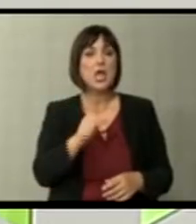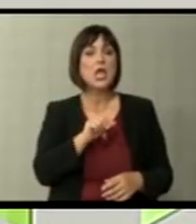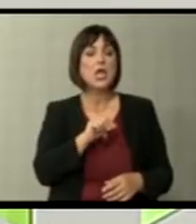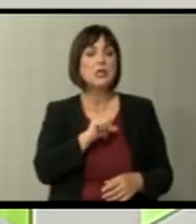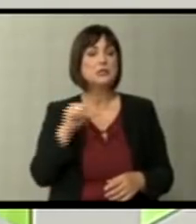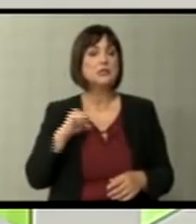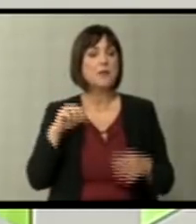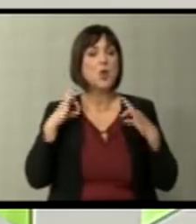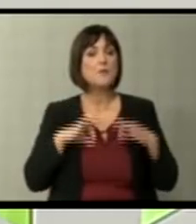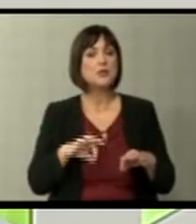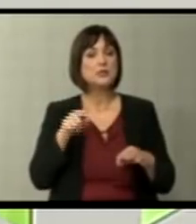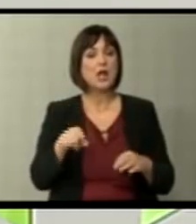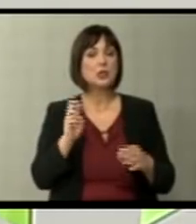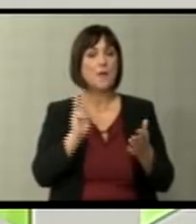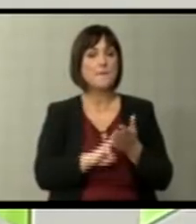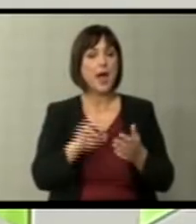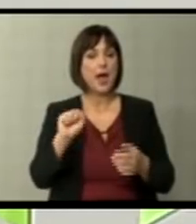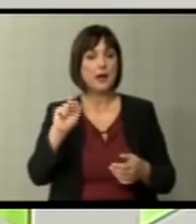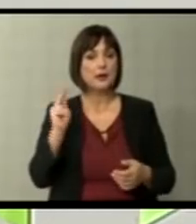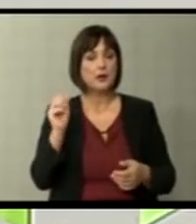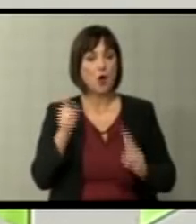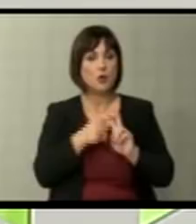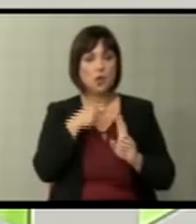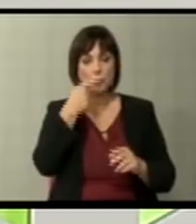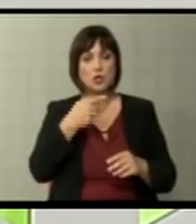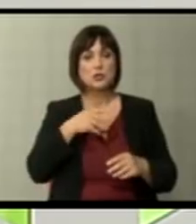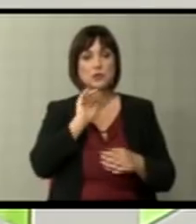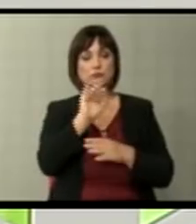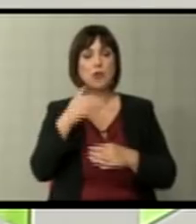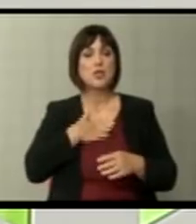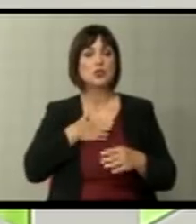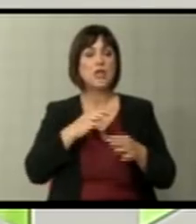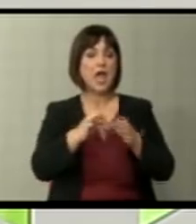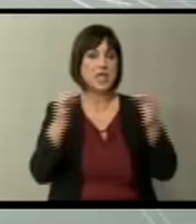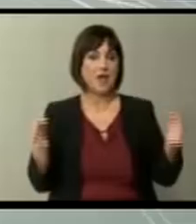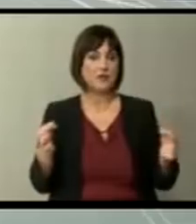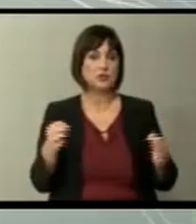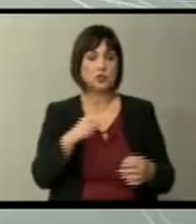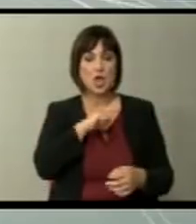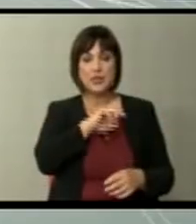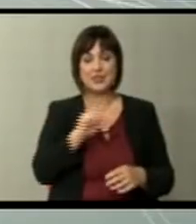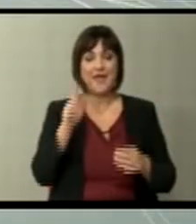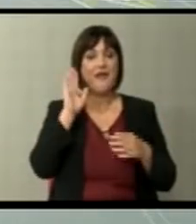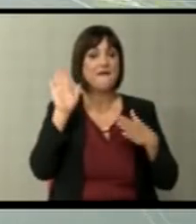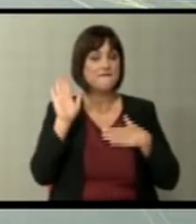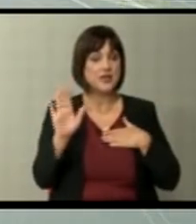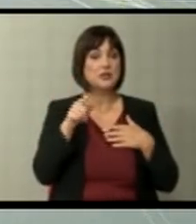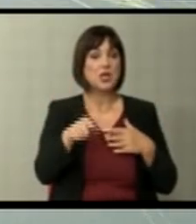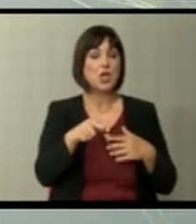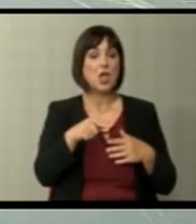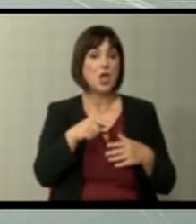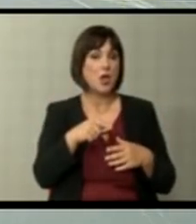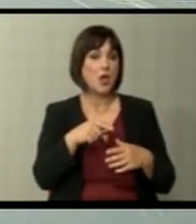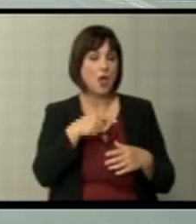председател Макрон се обрати до нашата јавност за Но никогаш не вети преговори во